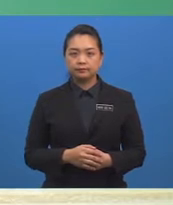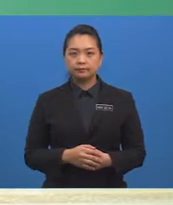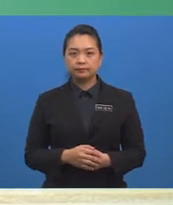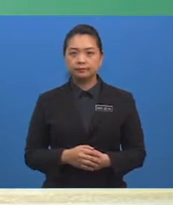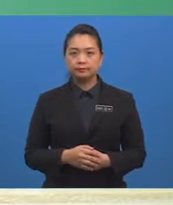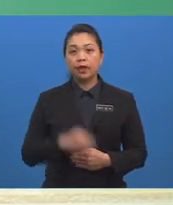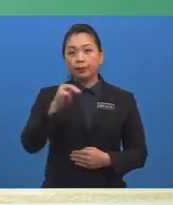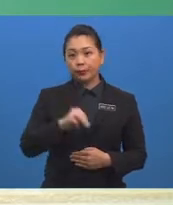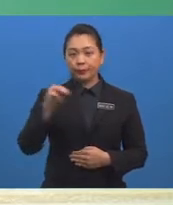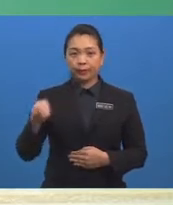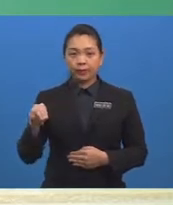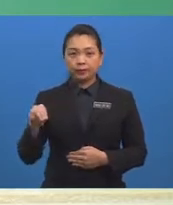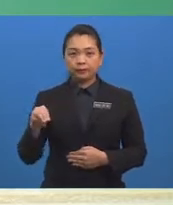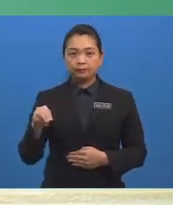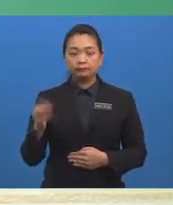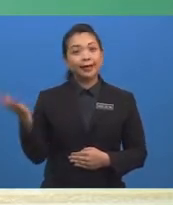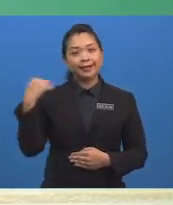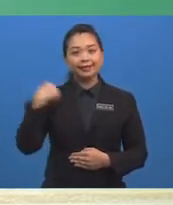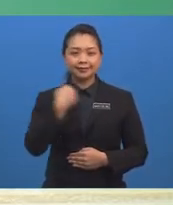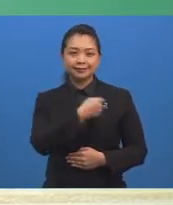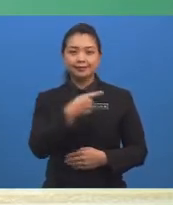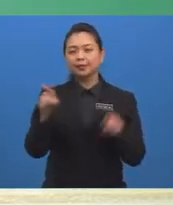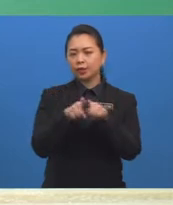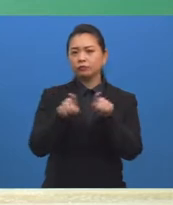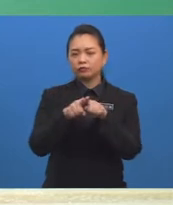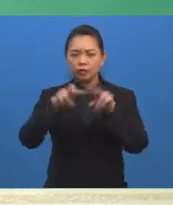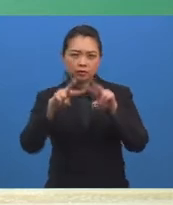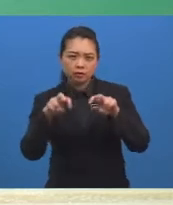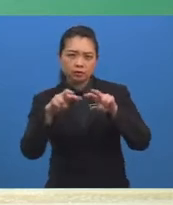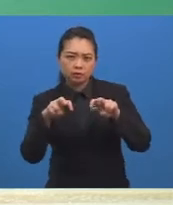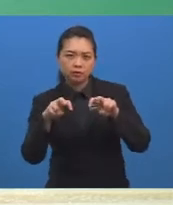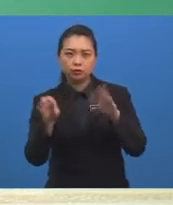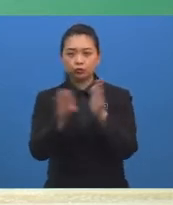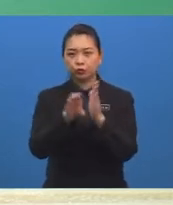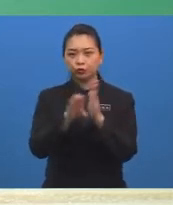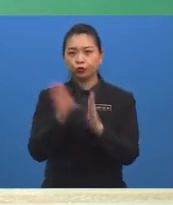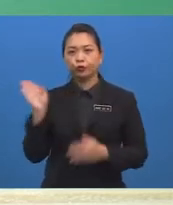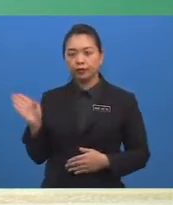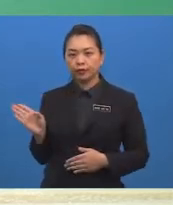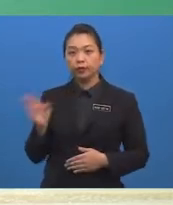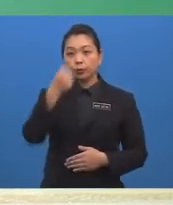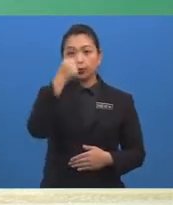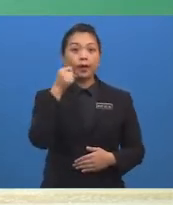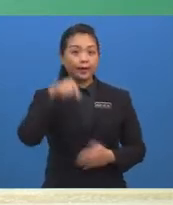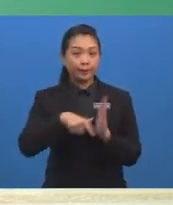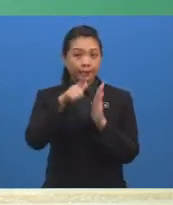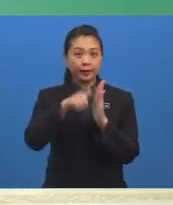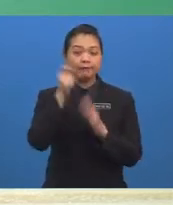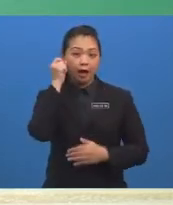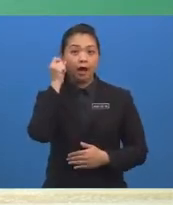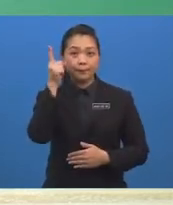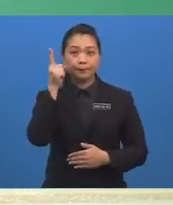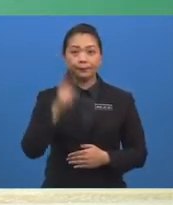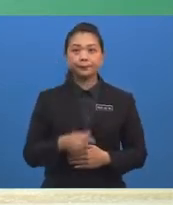Murid-murid, mari sama-sama kita kaji contoh ini Untuk lebih memahami akan